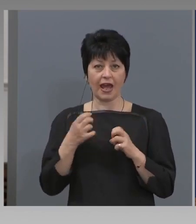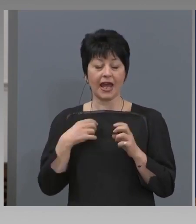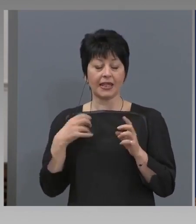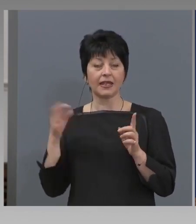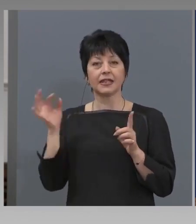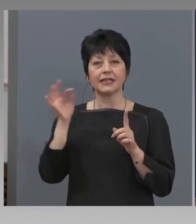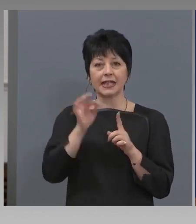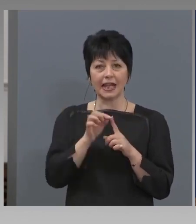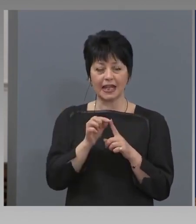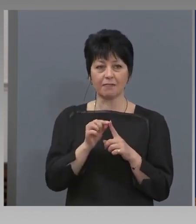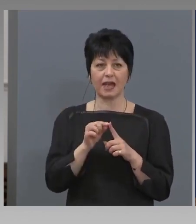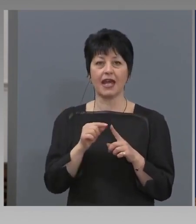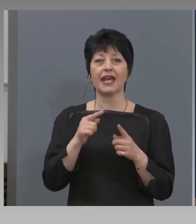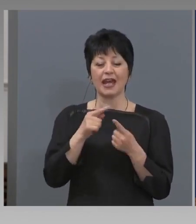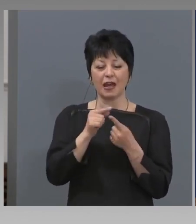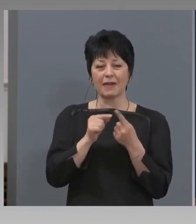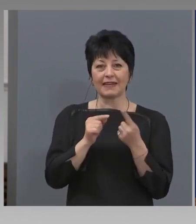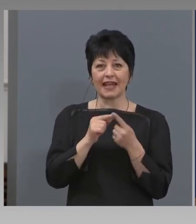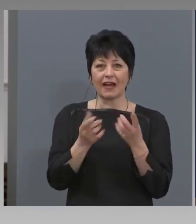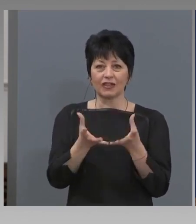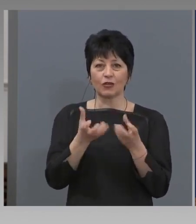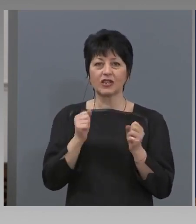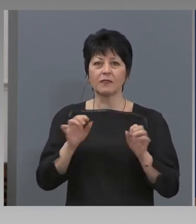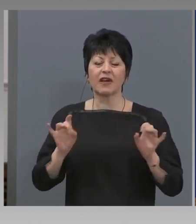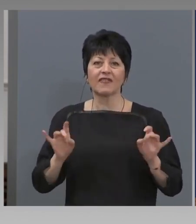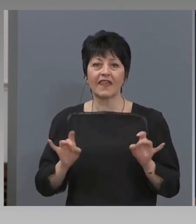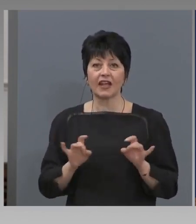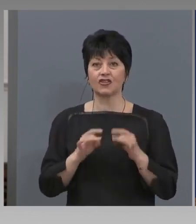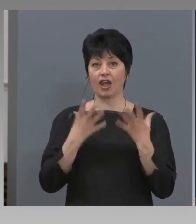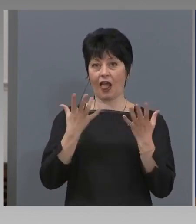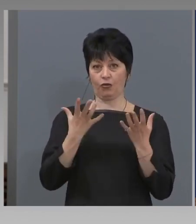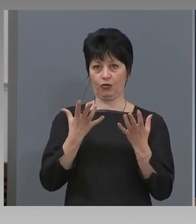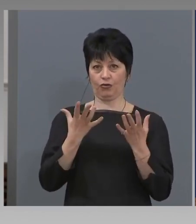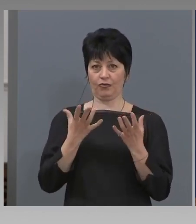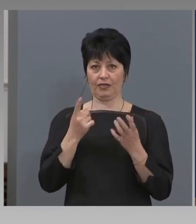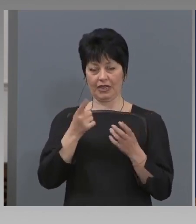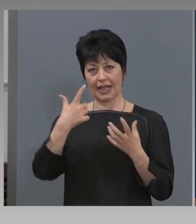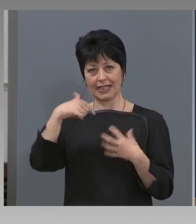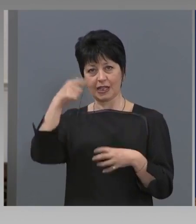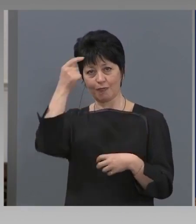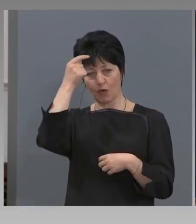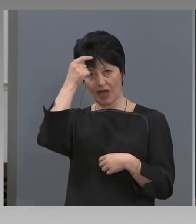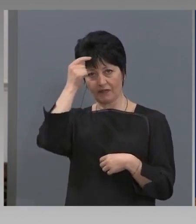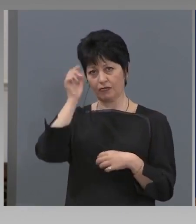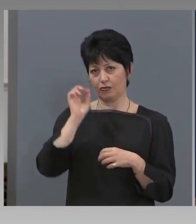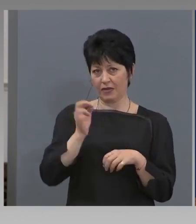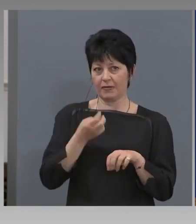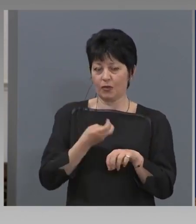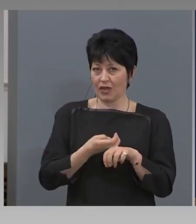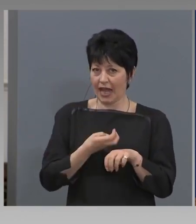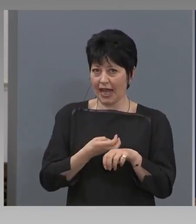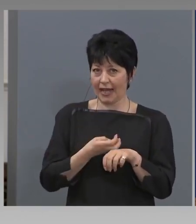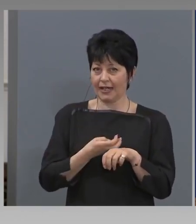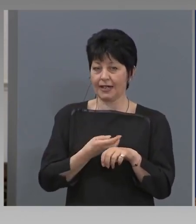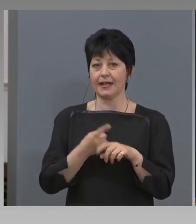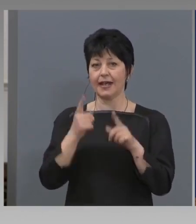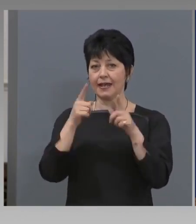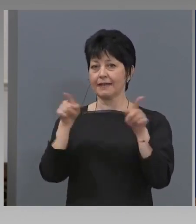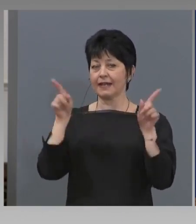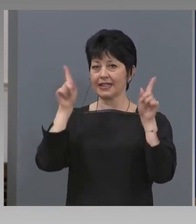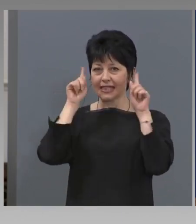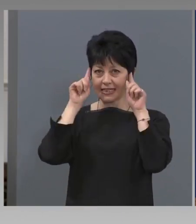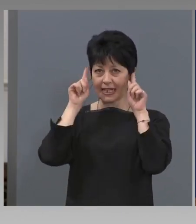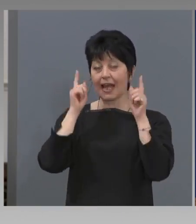материал да го вземе в началото на заболяването на лекара, сесрата или санитара. То е в много малко